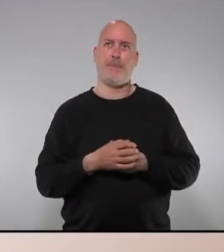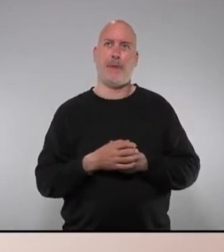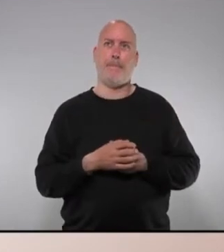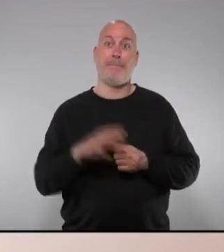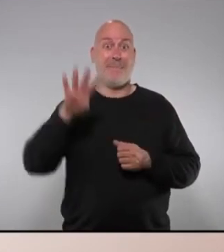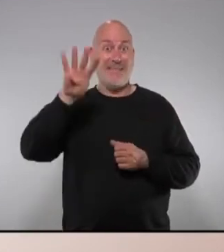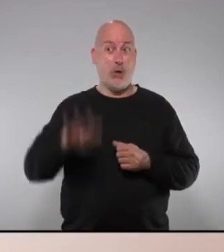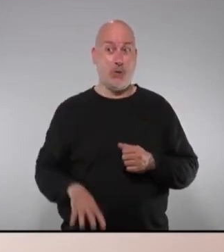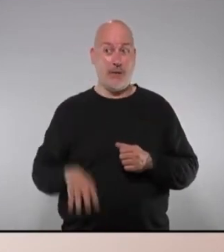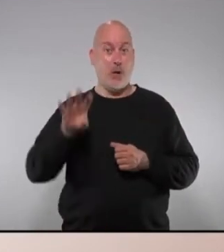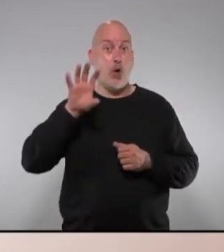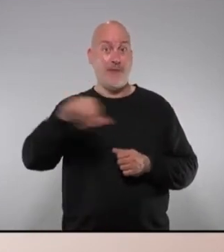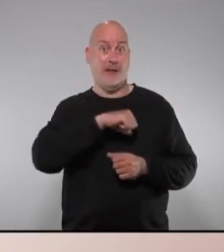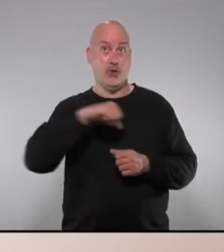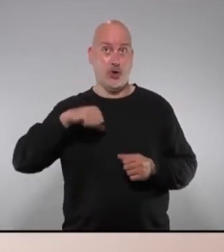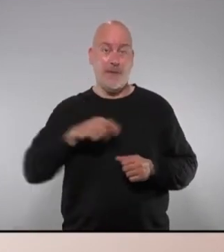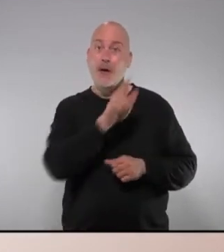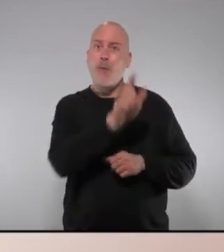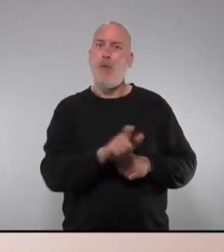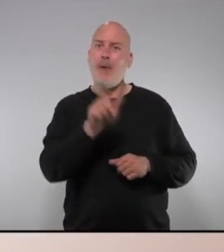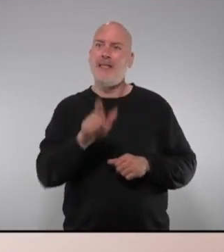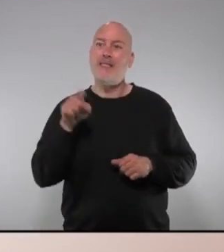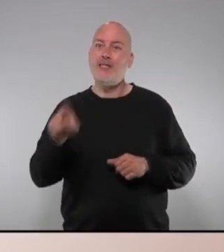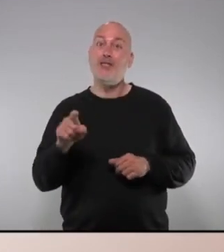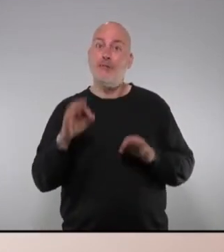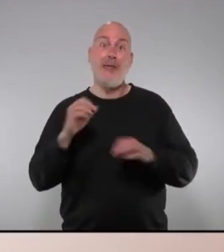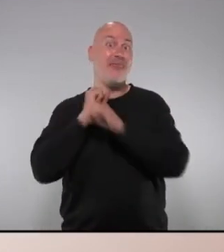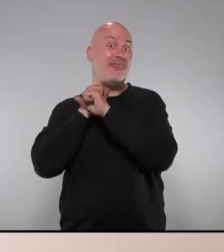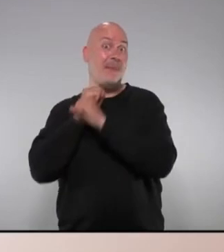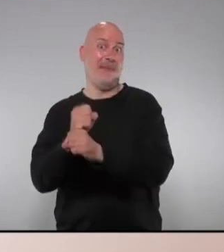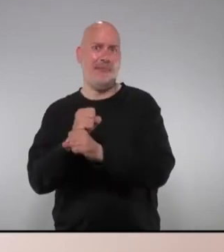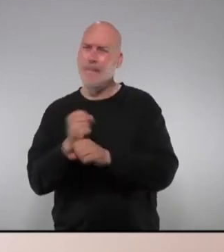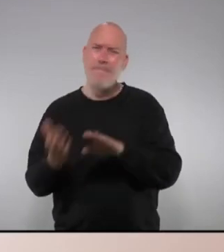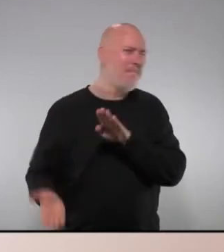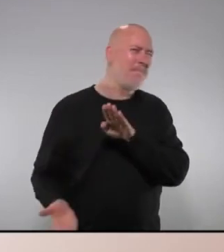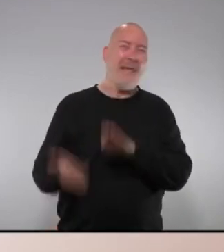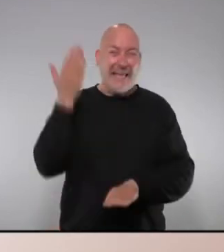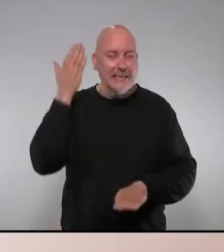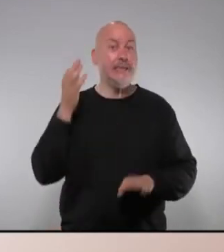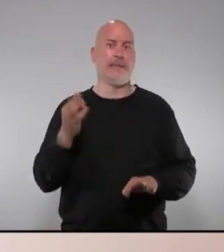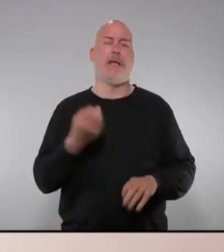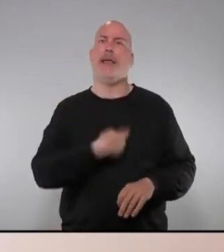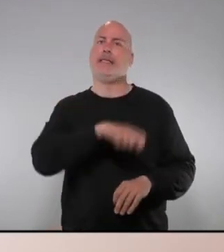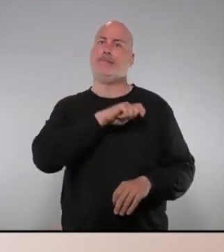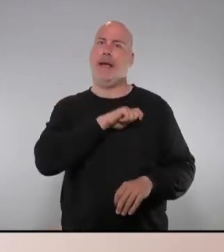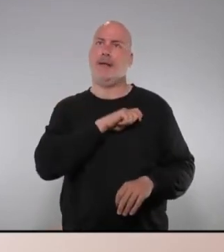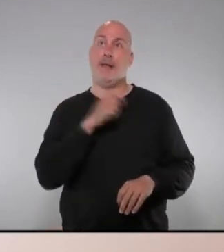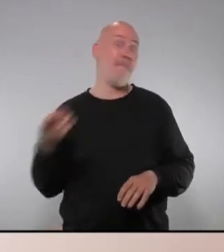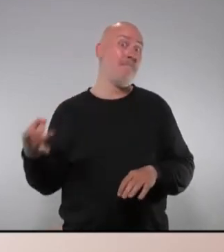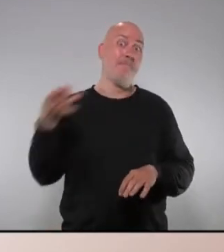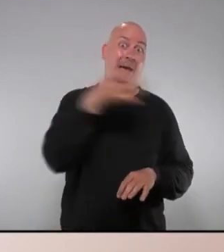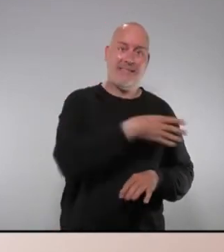és la comunitat autònoma amb una població potencialment dependent més alta de tot Espanya més alta fins i tot que